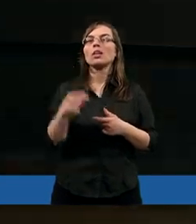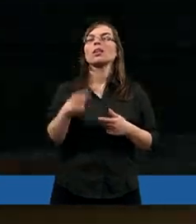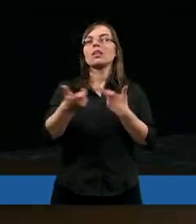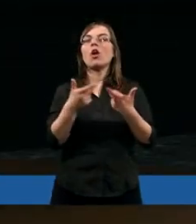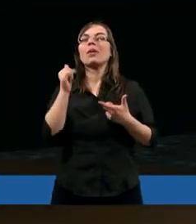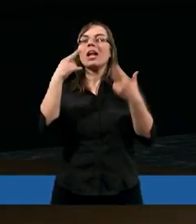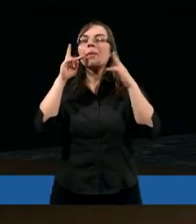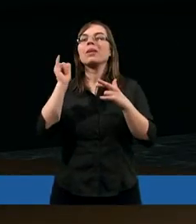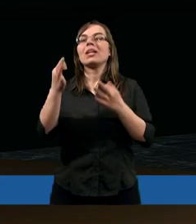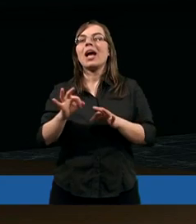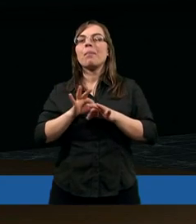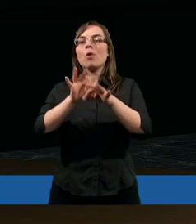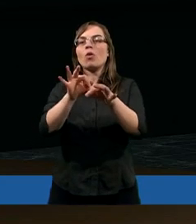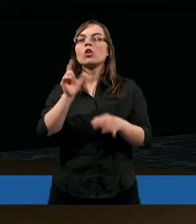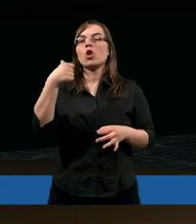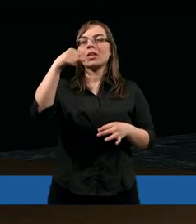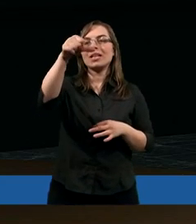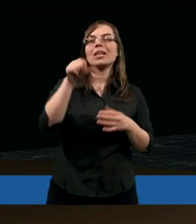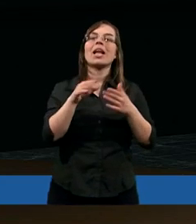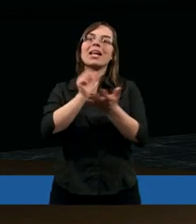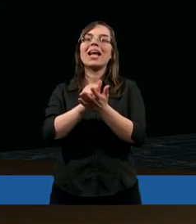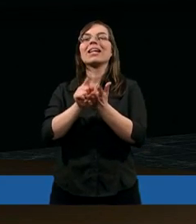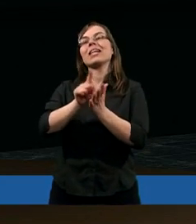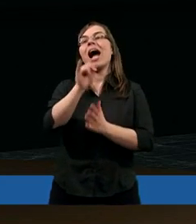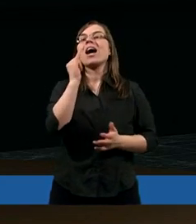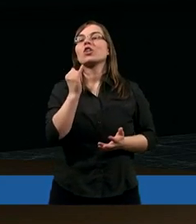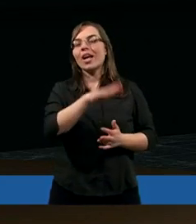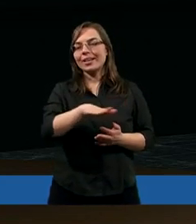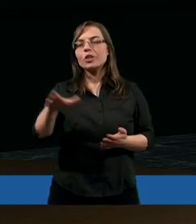niespodziankę i teraz prowadzimy co tydzień zajęcia dla dzieci.